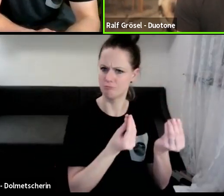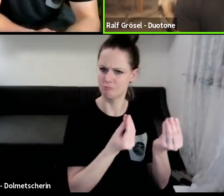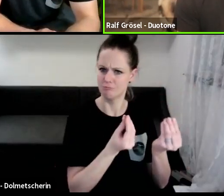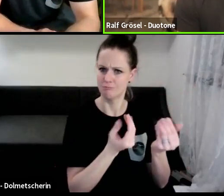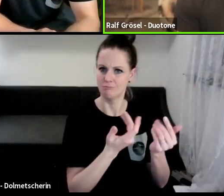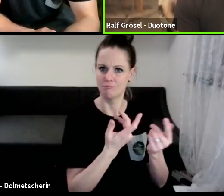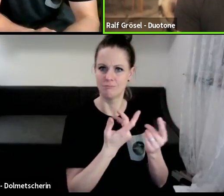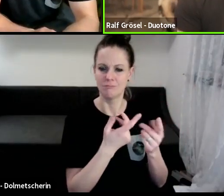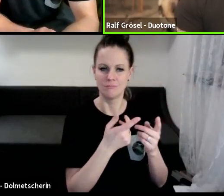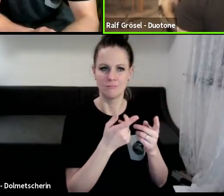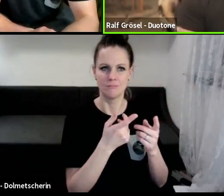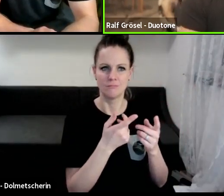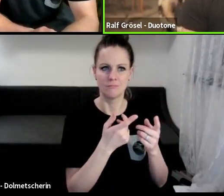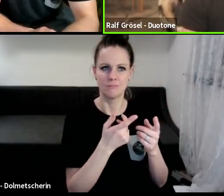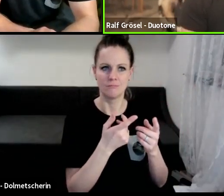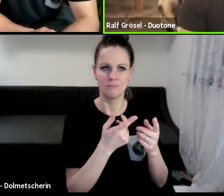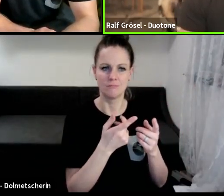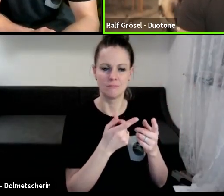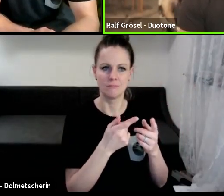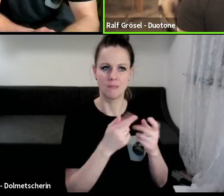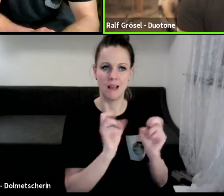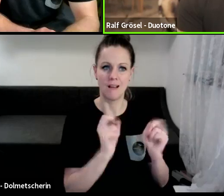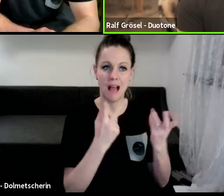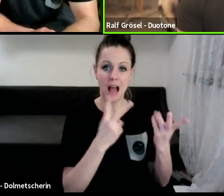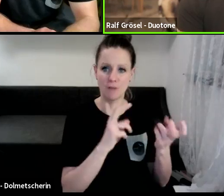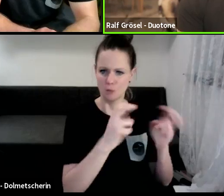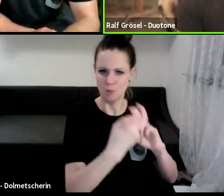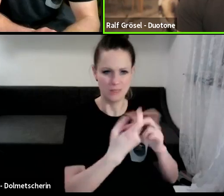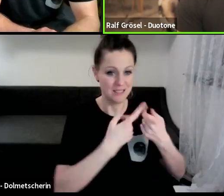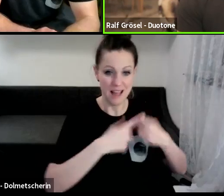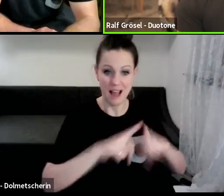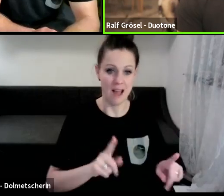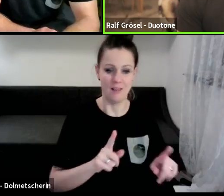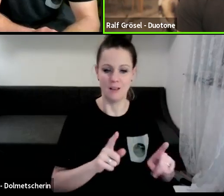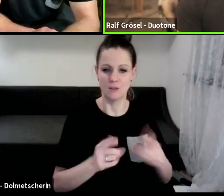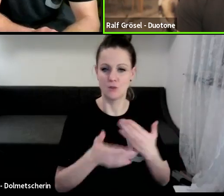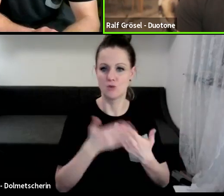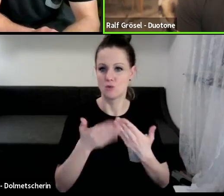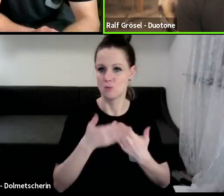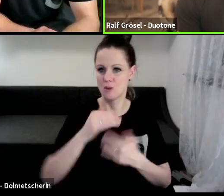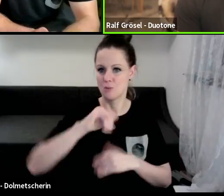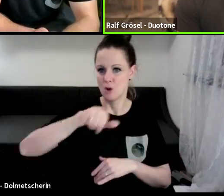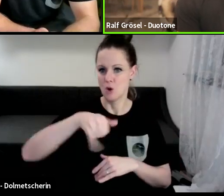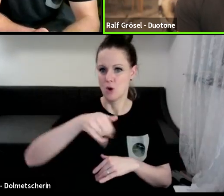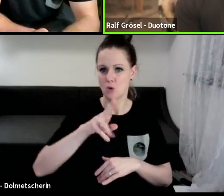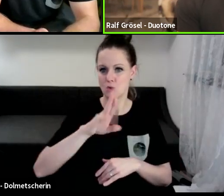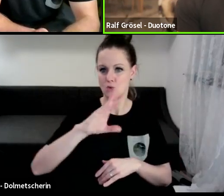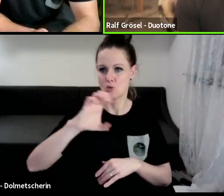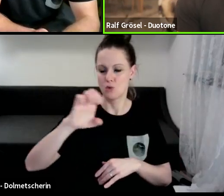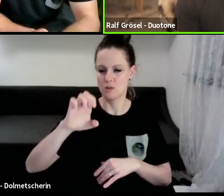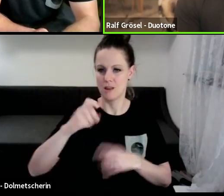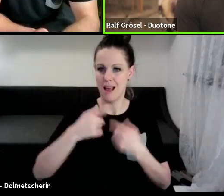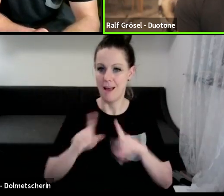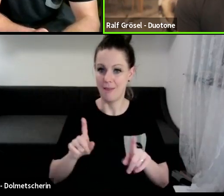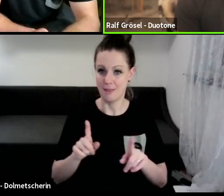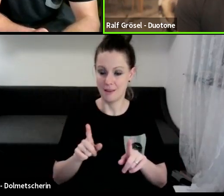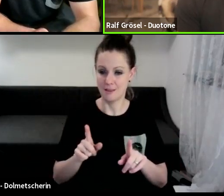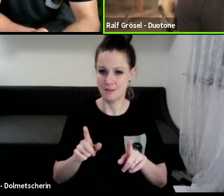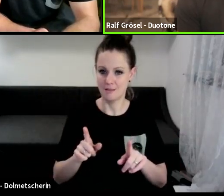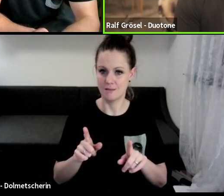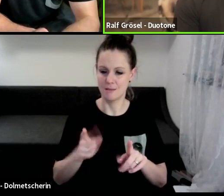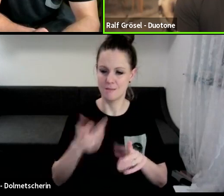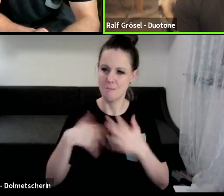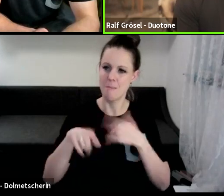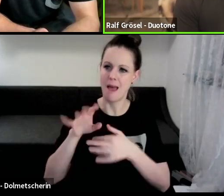der hat eine ganz andere Art und Weise, auch die Kraft umzusetzen, wie das jetzt einen Juice zum Beispiel hat. Der Juice ist auch primär dafür